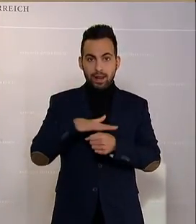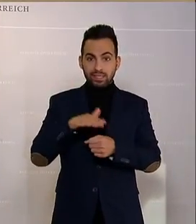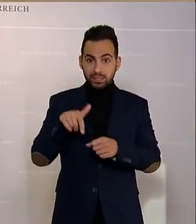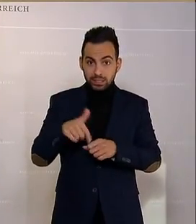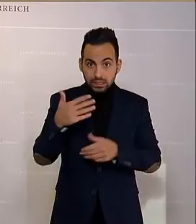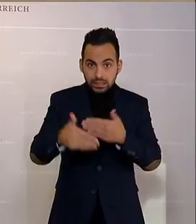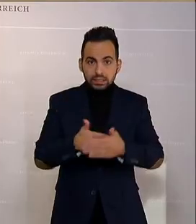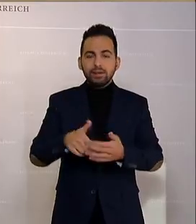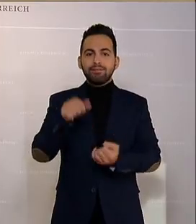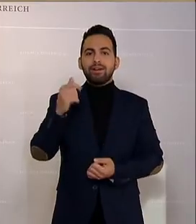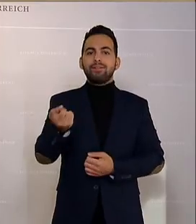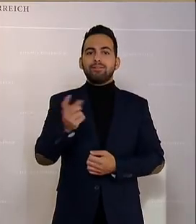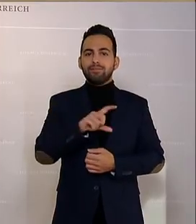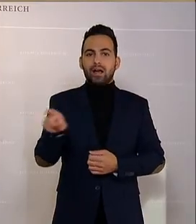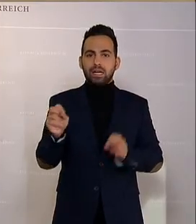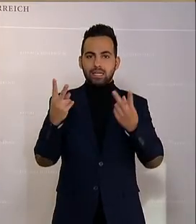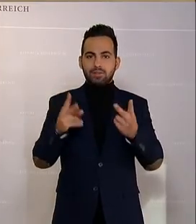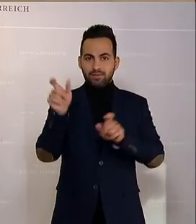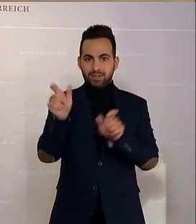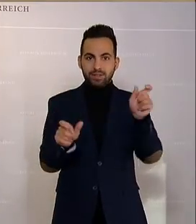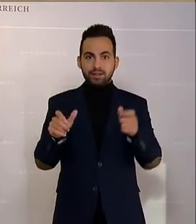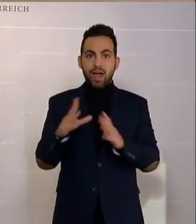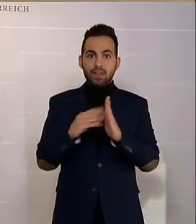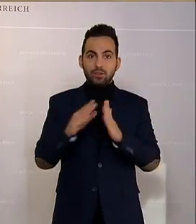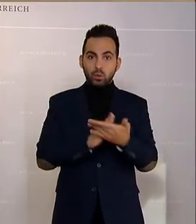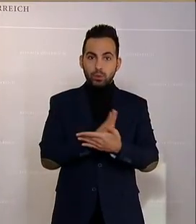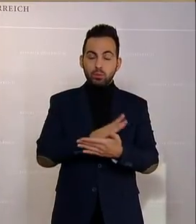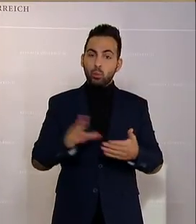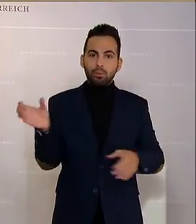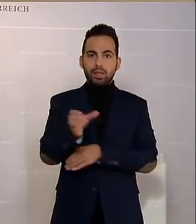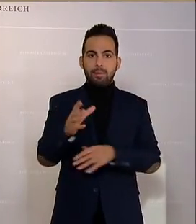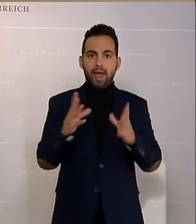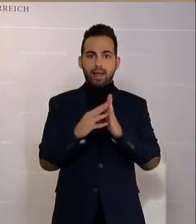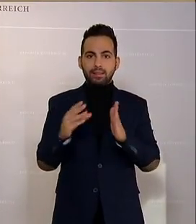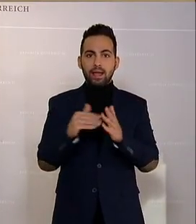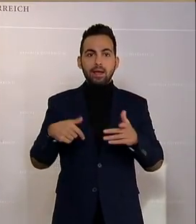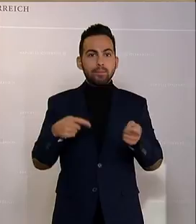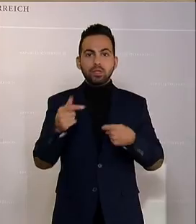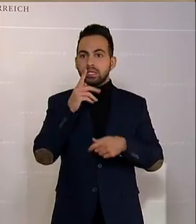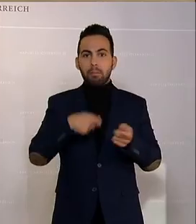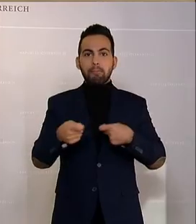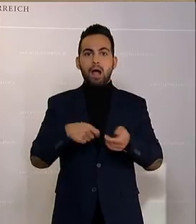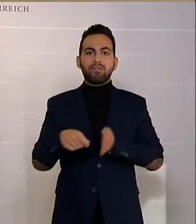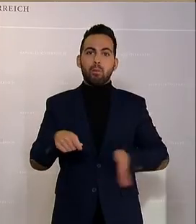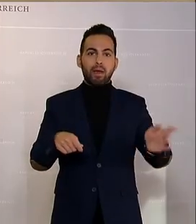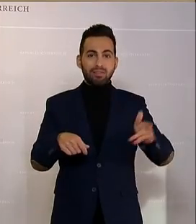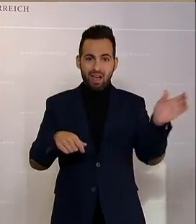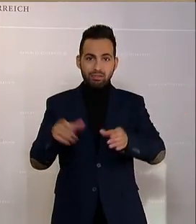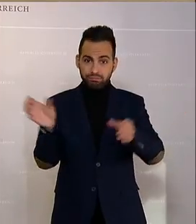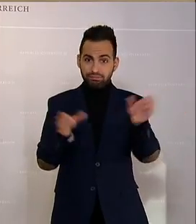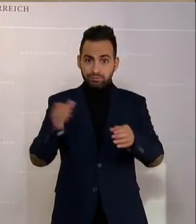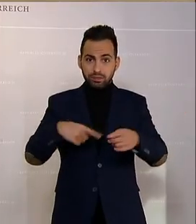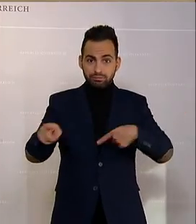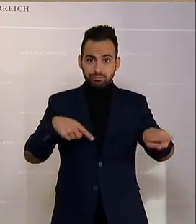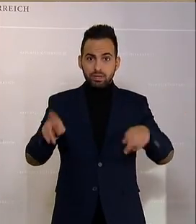die wir so dringend brauchen, anwendungsorientiert, unmittelbar einsetzbar, also nicht am Markt vorbei, produziert